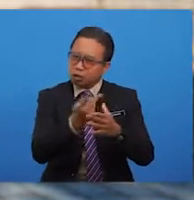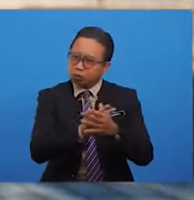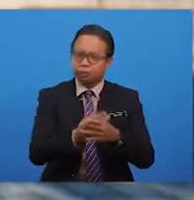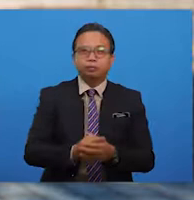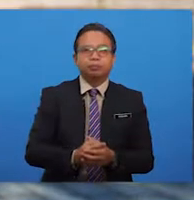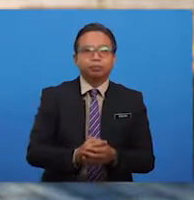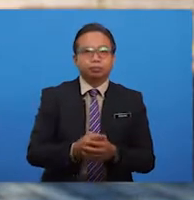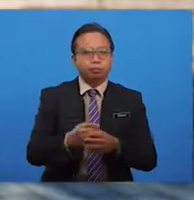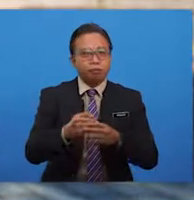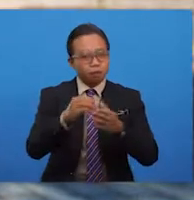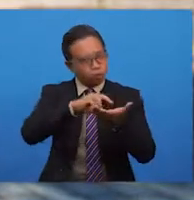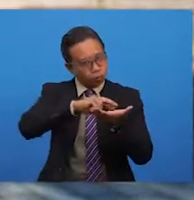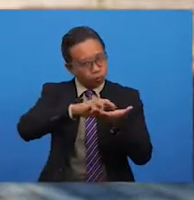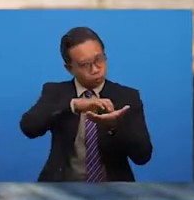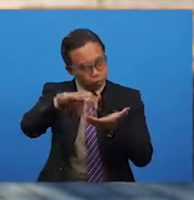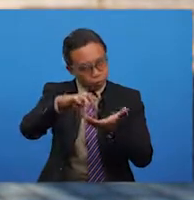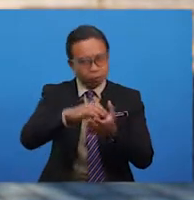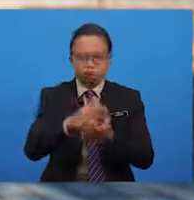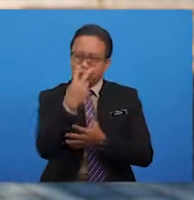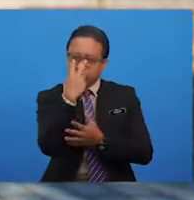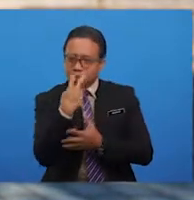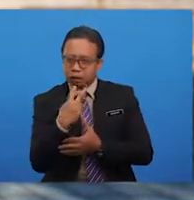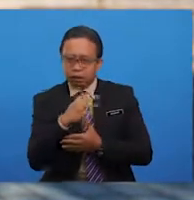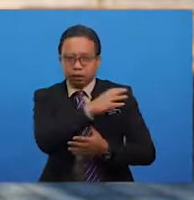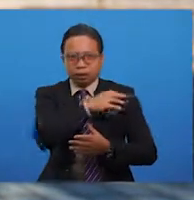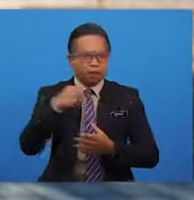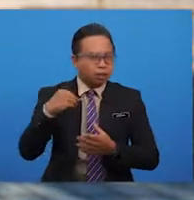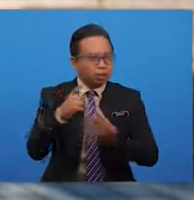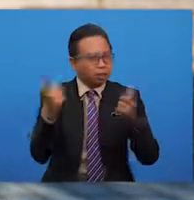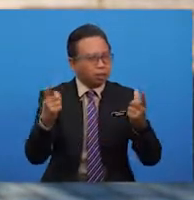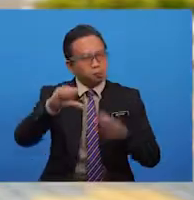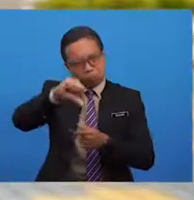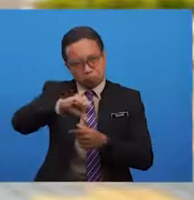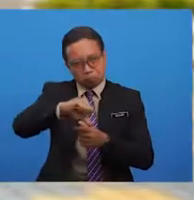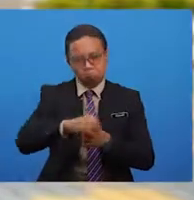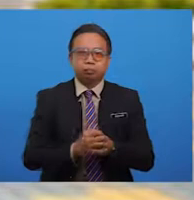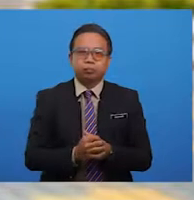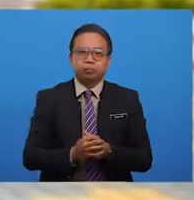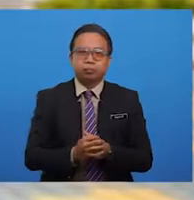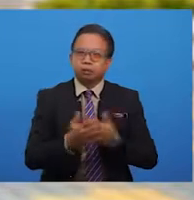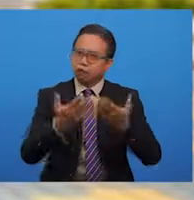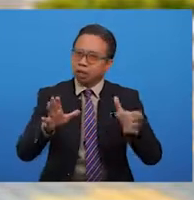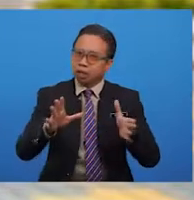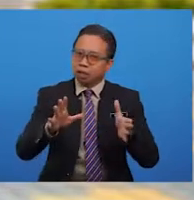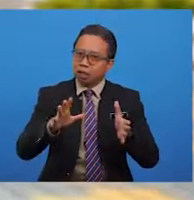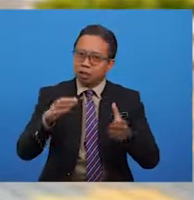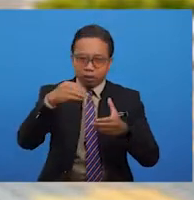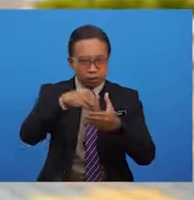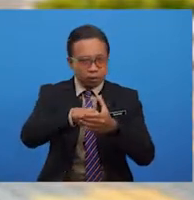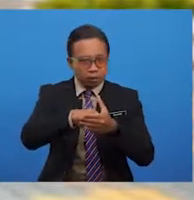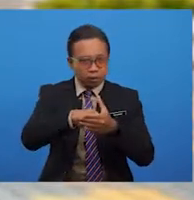kemusnahan, tangisan dan pelbagai lagi sisi yang negatif. Setelah kita mendalami